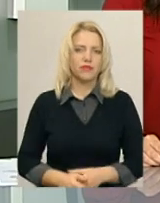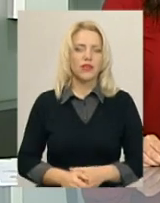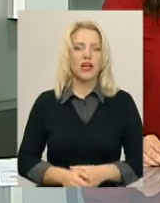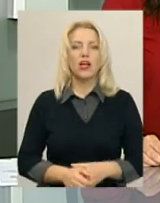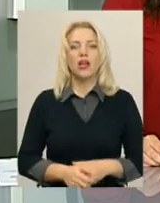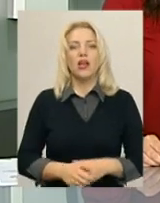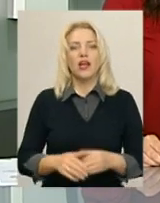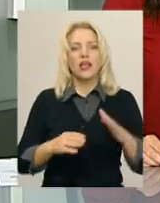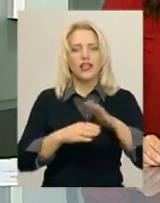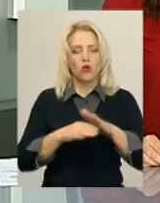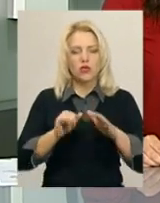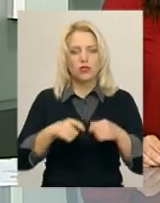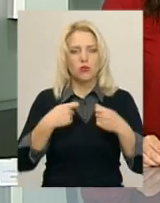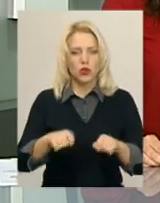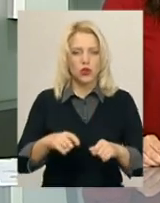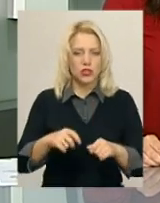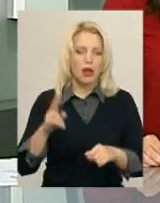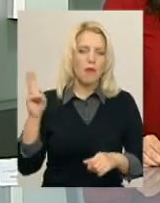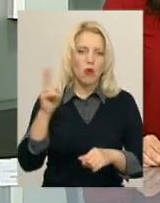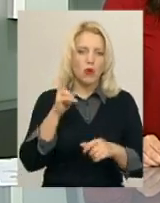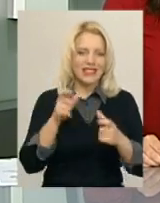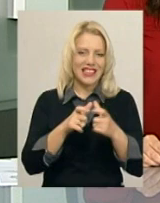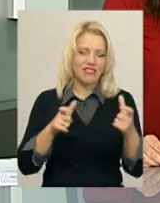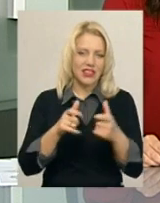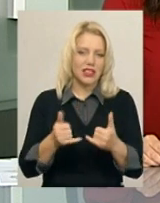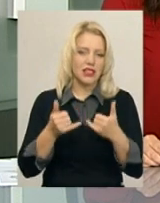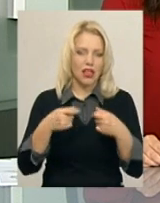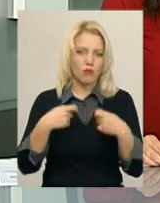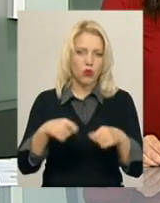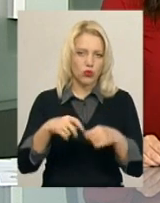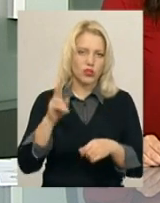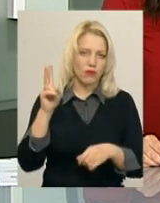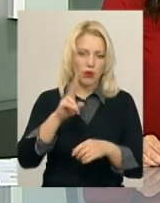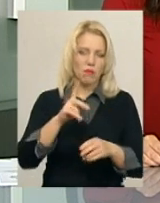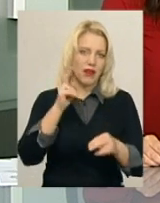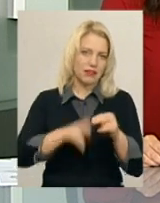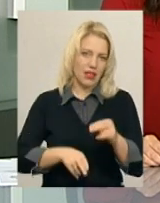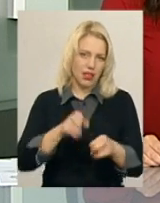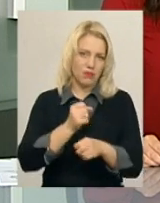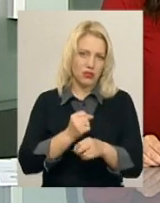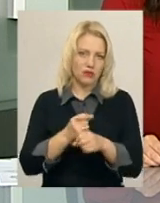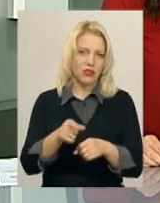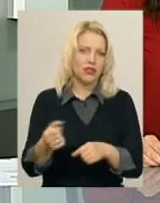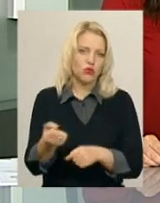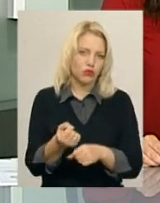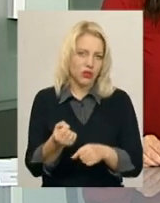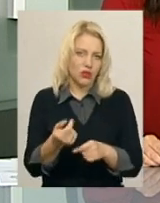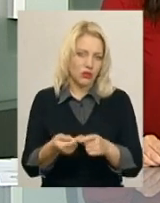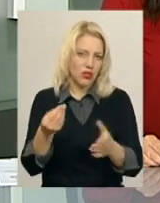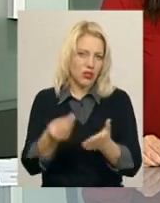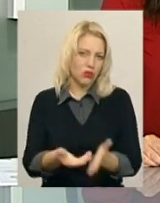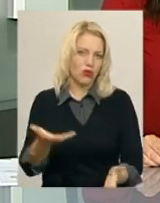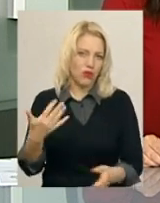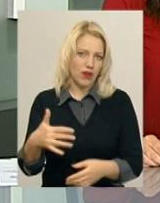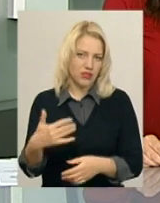Кіоски з продажу проїзних квитків для проїзду в комунальному транспорті у Хмельницькому перестали працювати, бо їх утримання стало надзвичайно